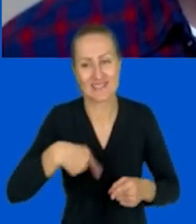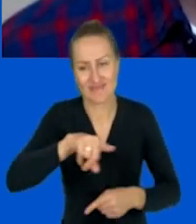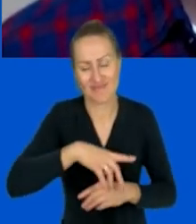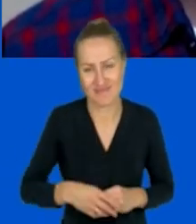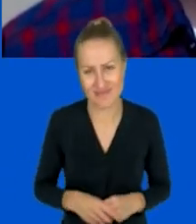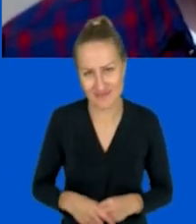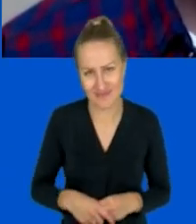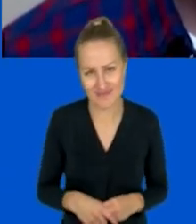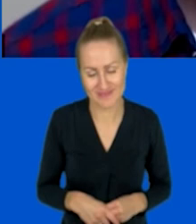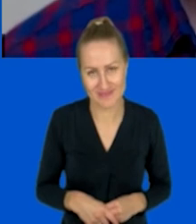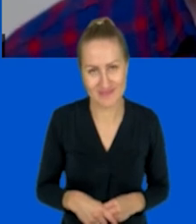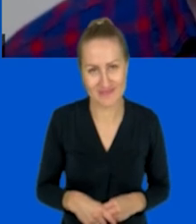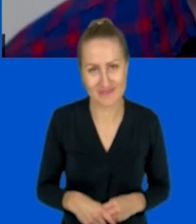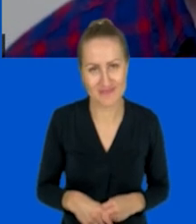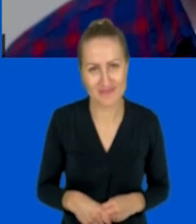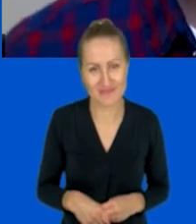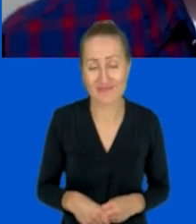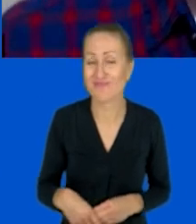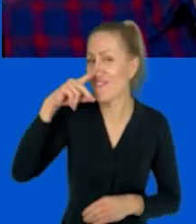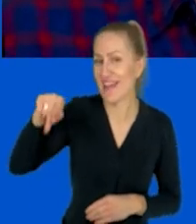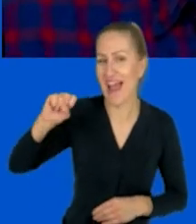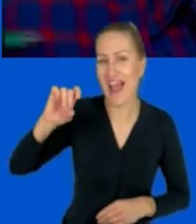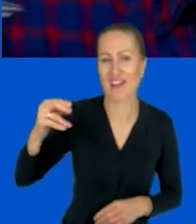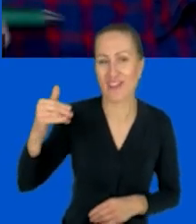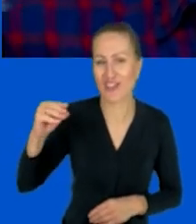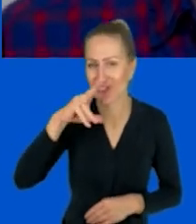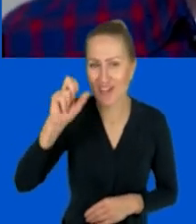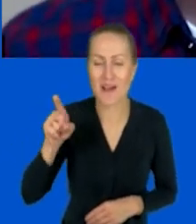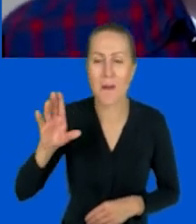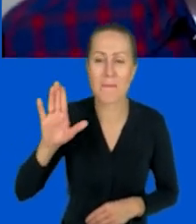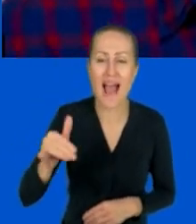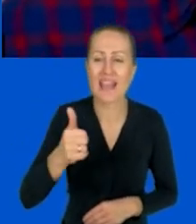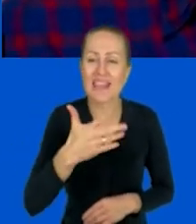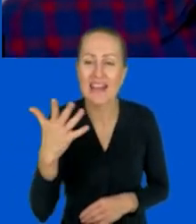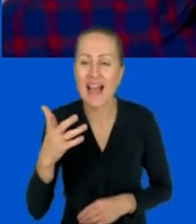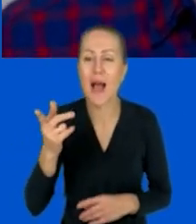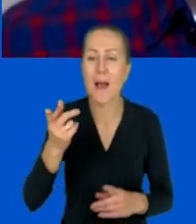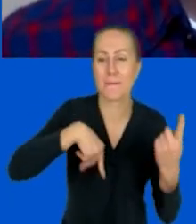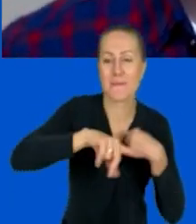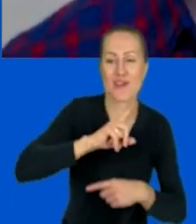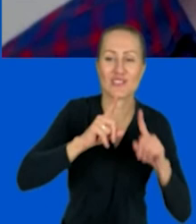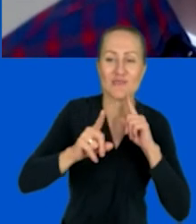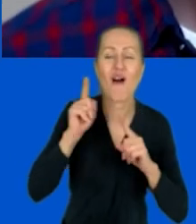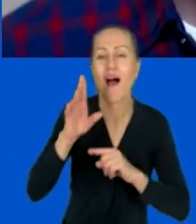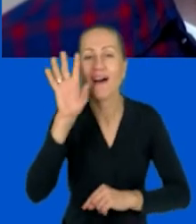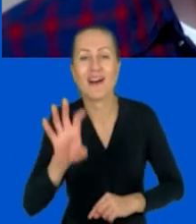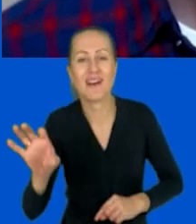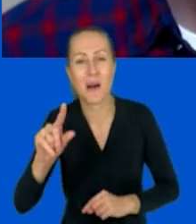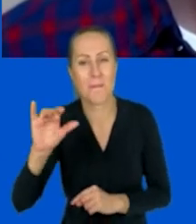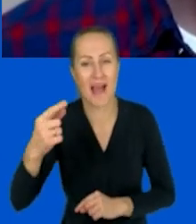No widzę, że jak widzicie Agnieszka cały czas na kilka frontów, bo tutaj rozmawiamy, tutaj śledzi Padlet, więc